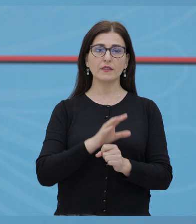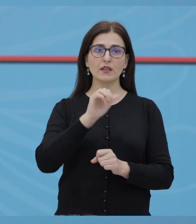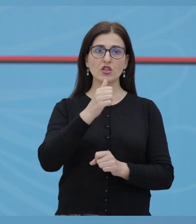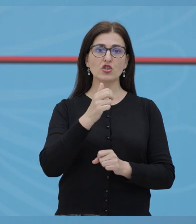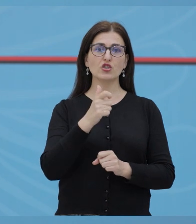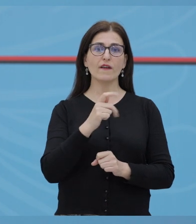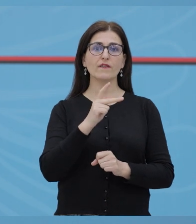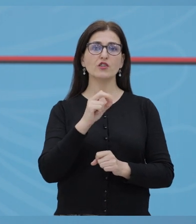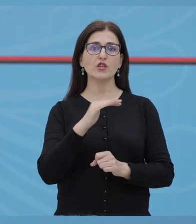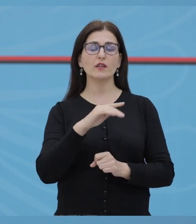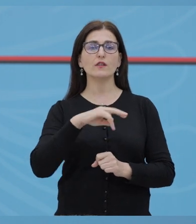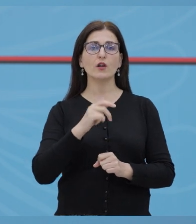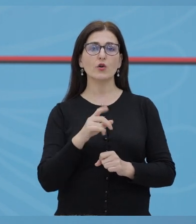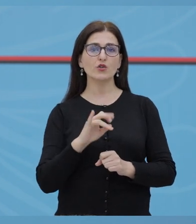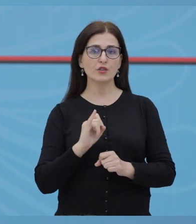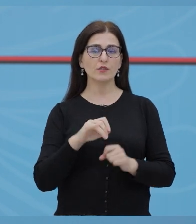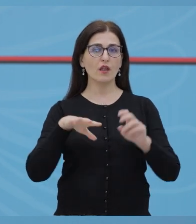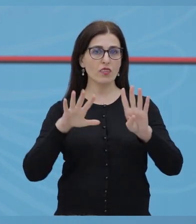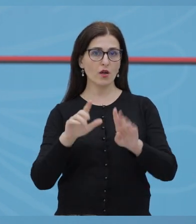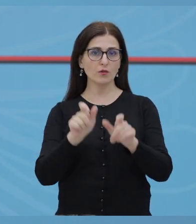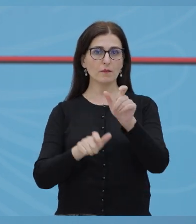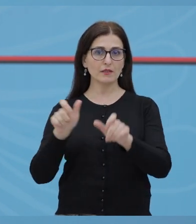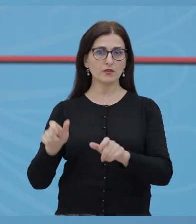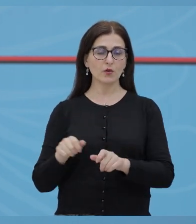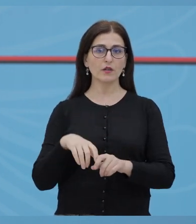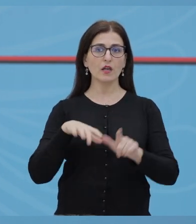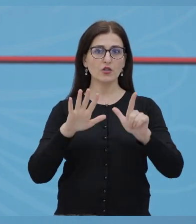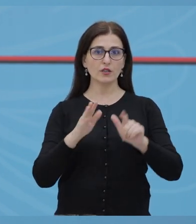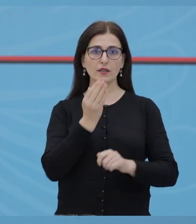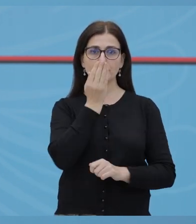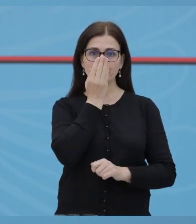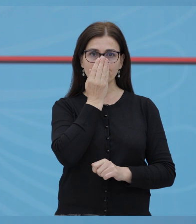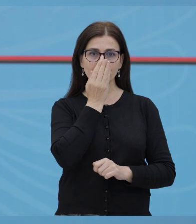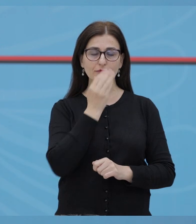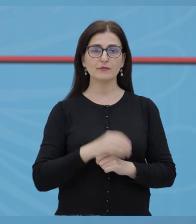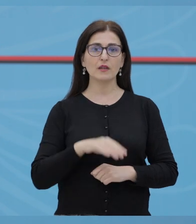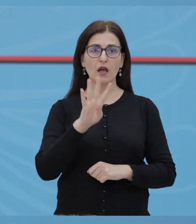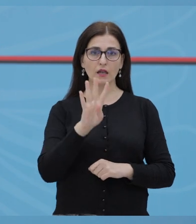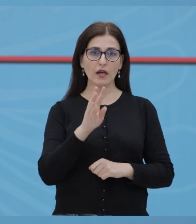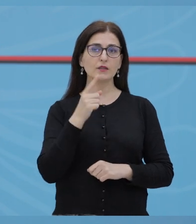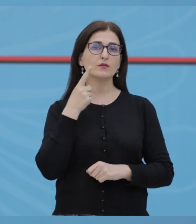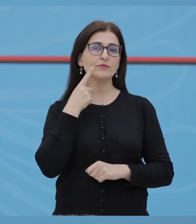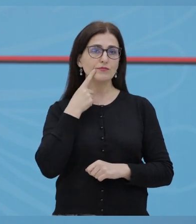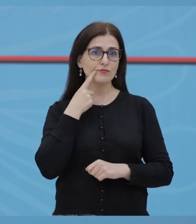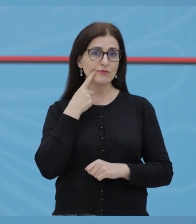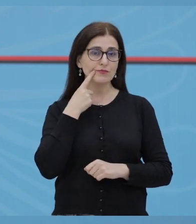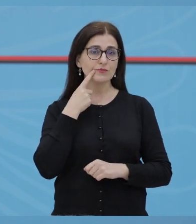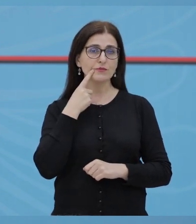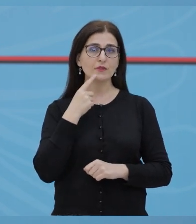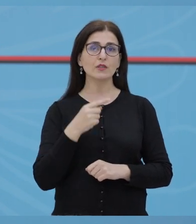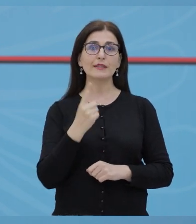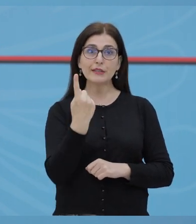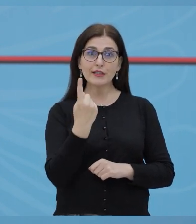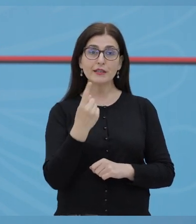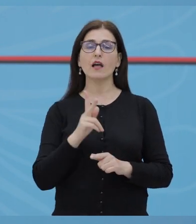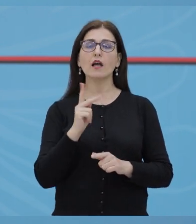-2, spitalin Shefqet Ndroqi, janë 9 pacientë të shtruar, 7 pacientë janë në terapi intensive, 4 prej të cilve janë të